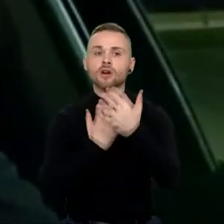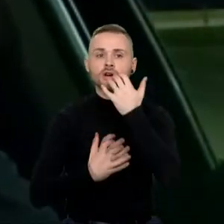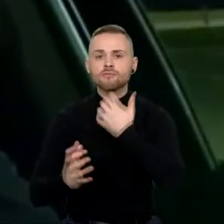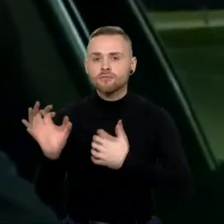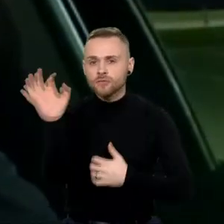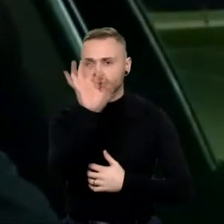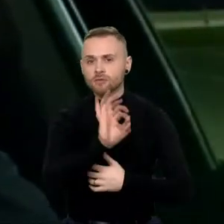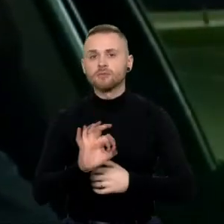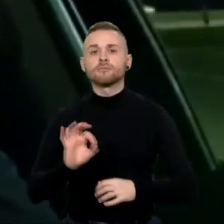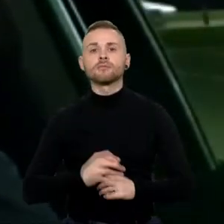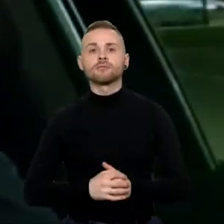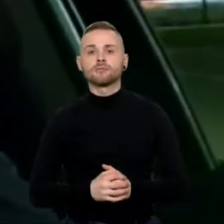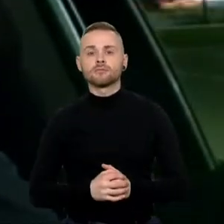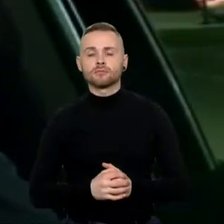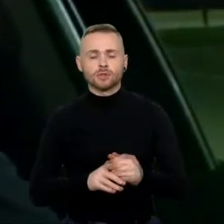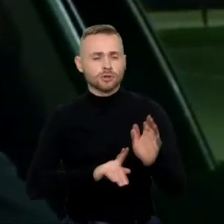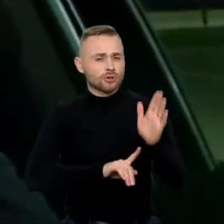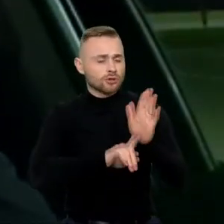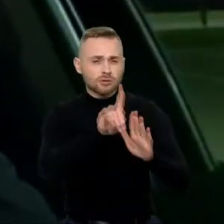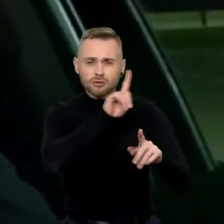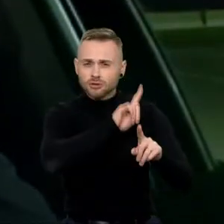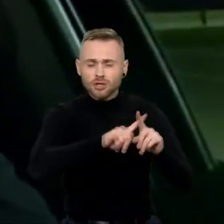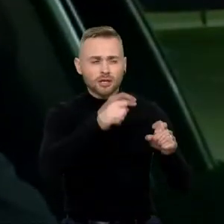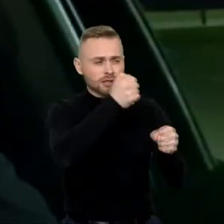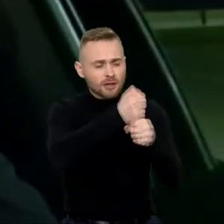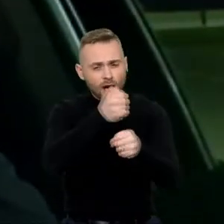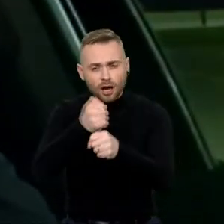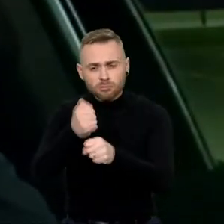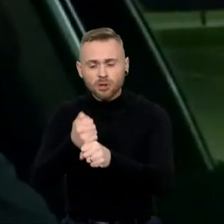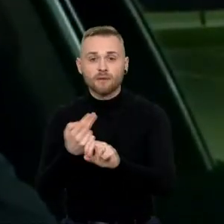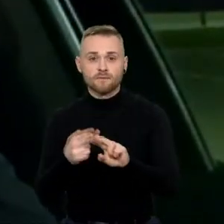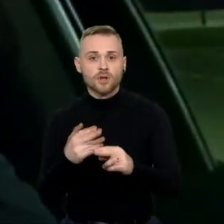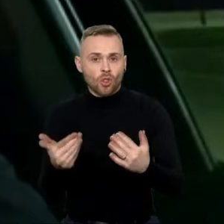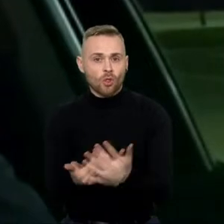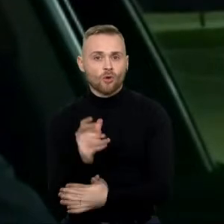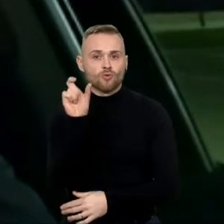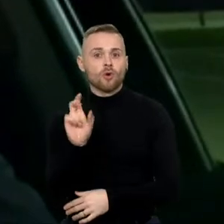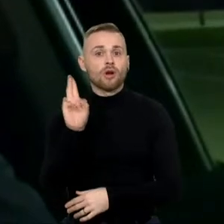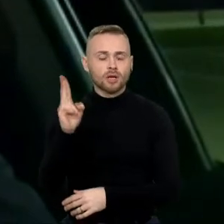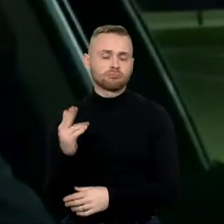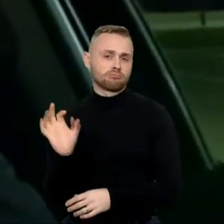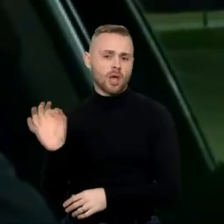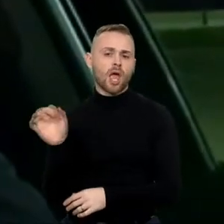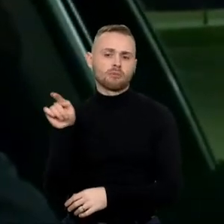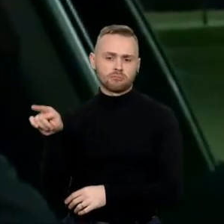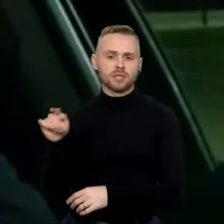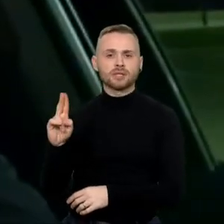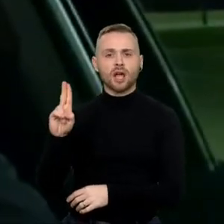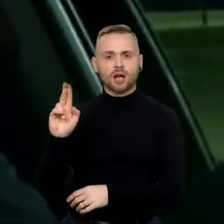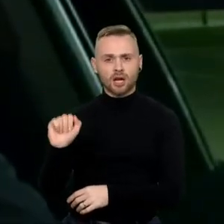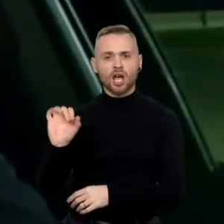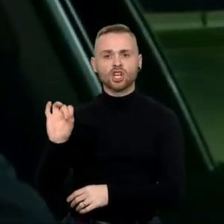dirba, ir manyčiau, kad tai būtų logiškiausias įjimas, logiškiausias sprendimas,